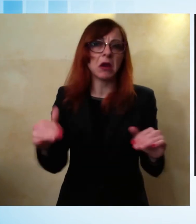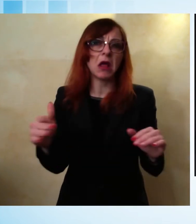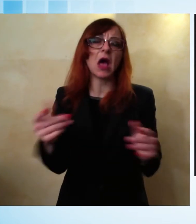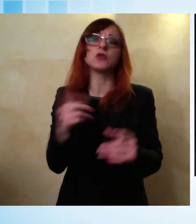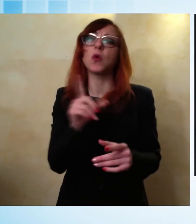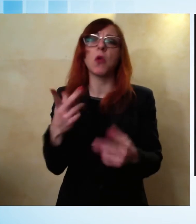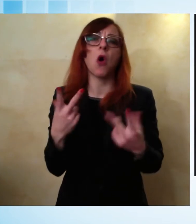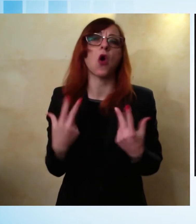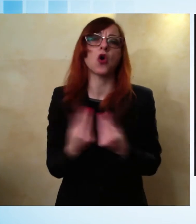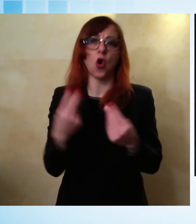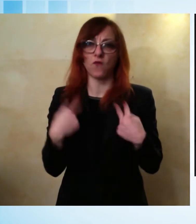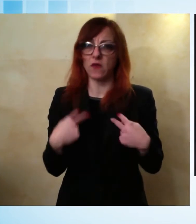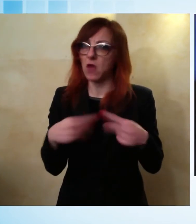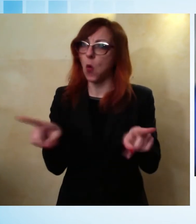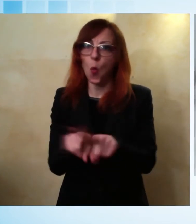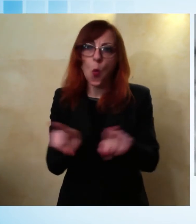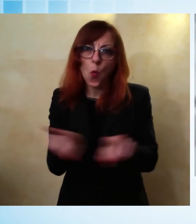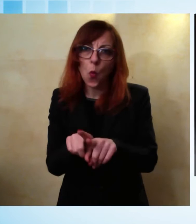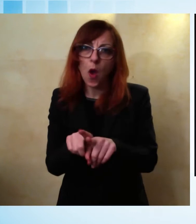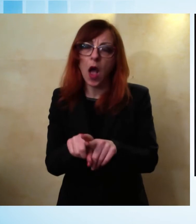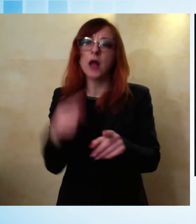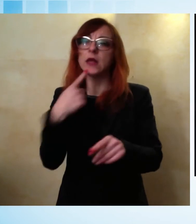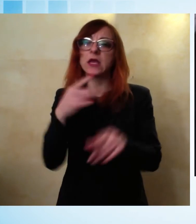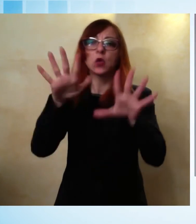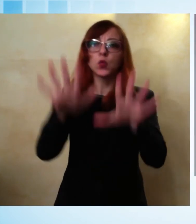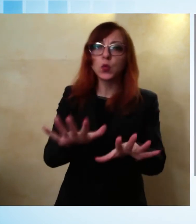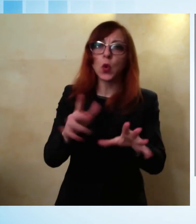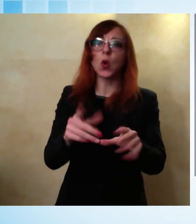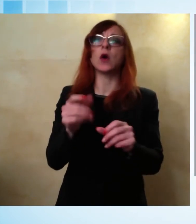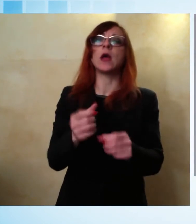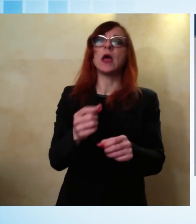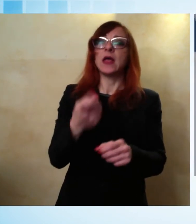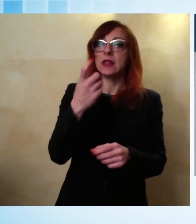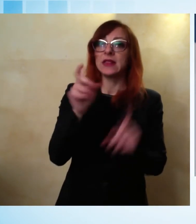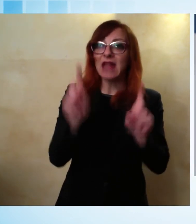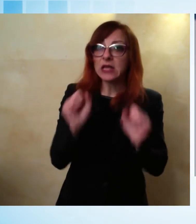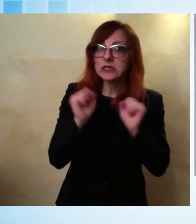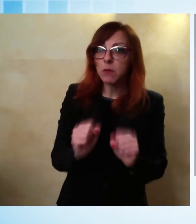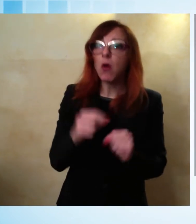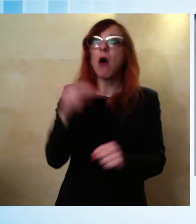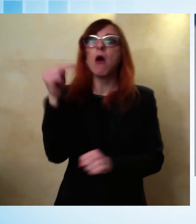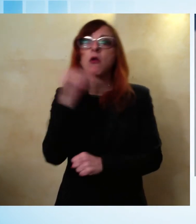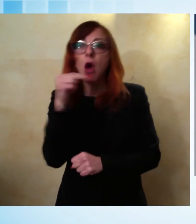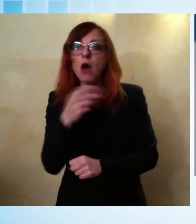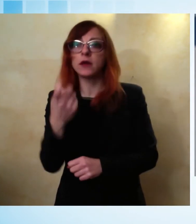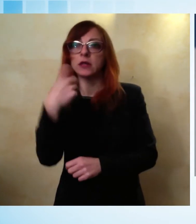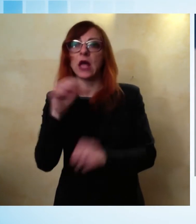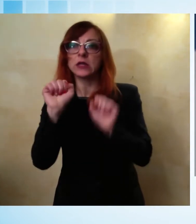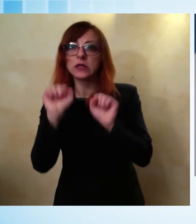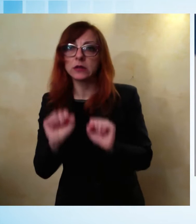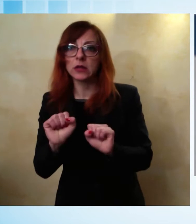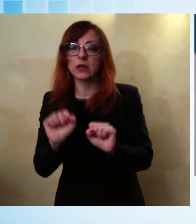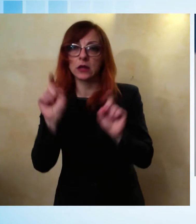relativi tutori o affidatari, ad altri familiari, sorelle o fratelli e anche ai nonni non conviventi. L'accordo con le